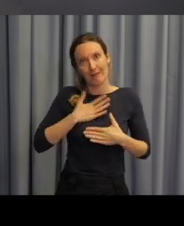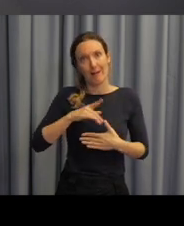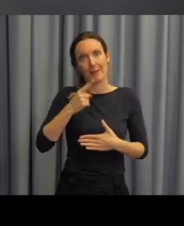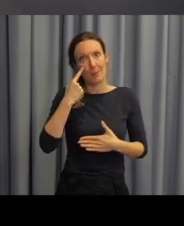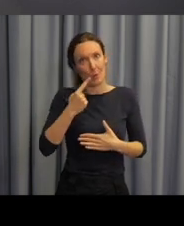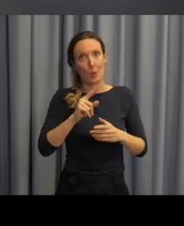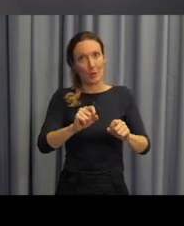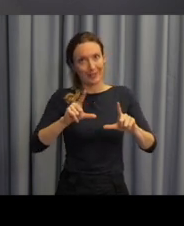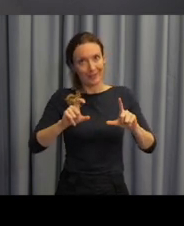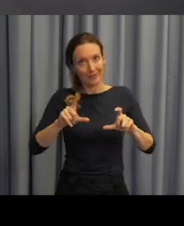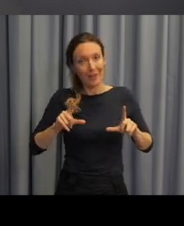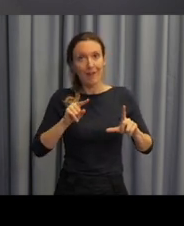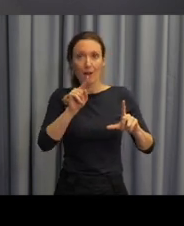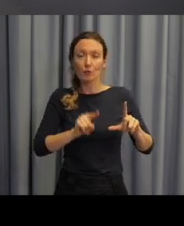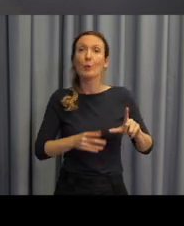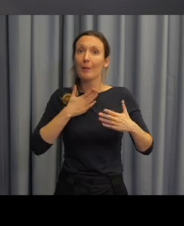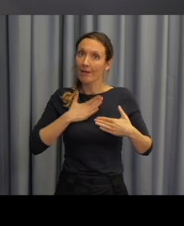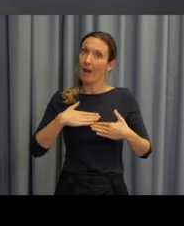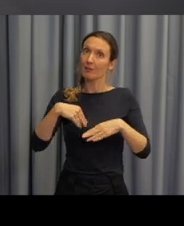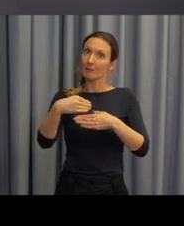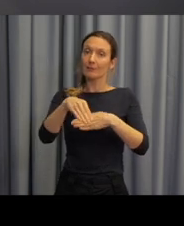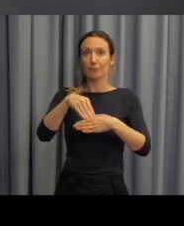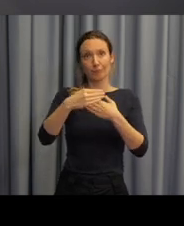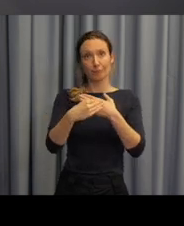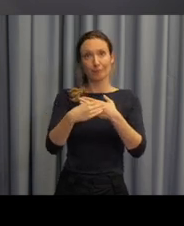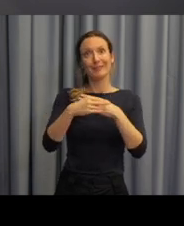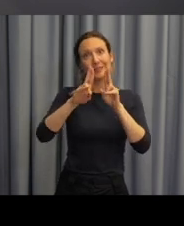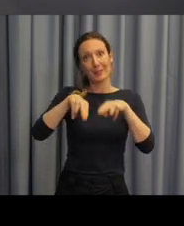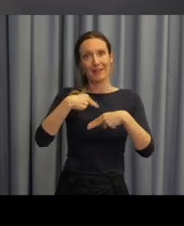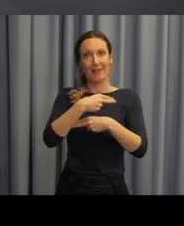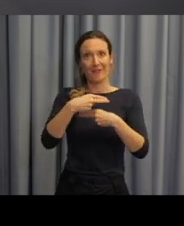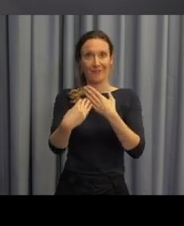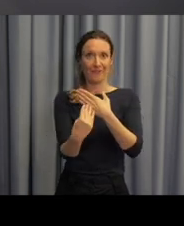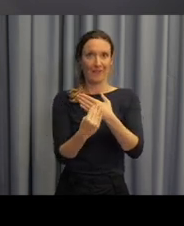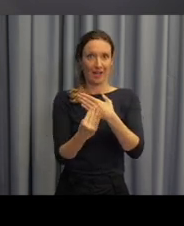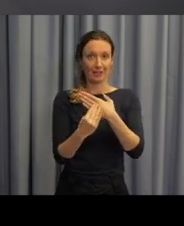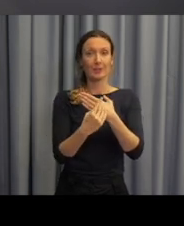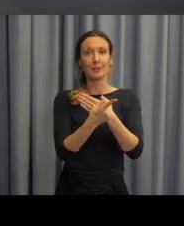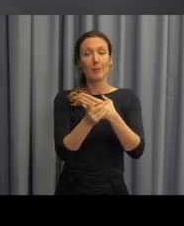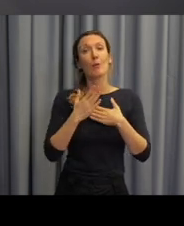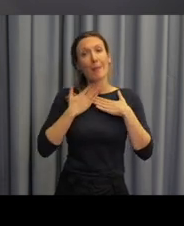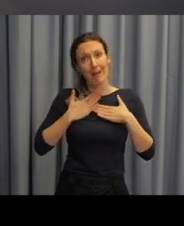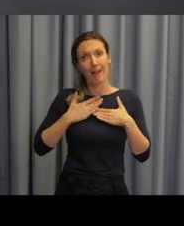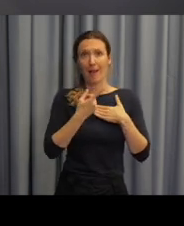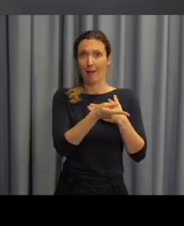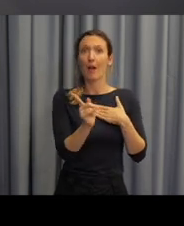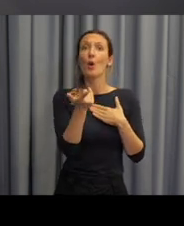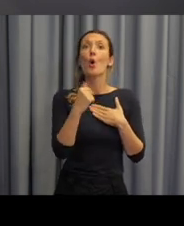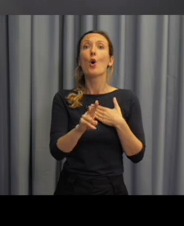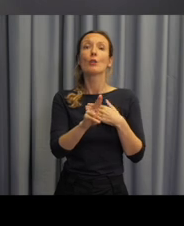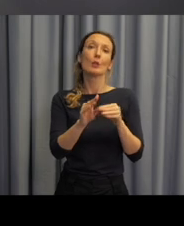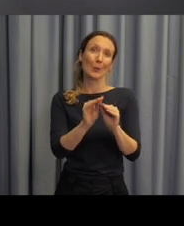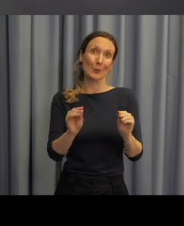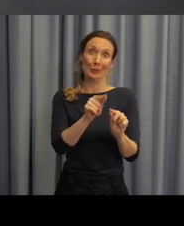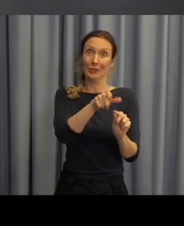metodikách podíleli vše. Budeme rádi, když s nimi budete pracovat, když budeme mít nějakou zpětnou vazbu